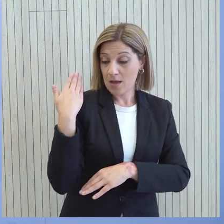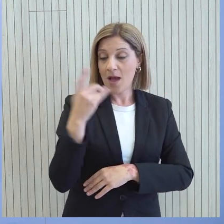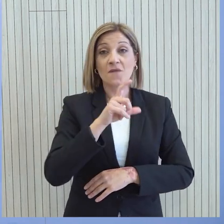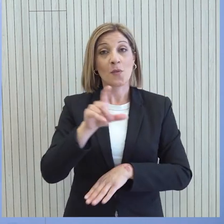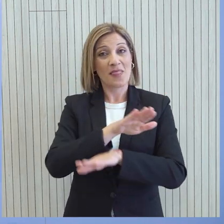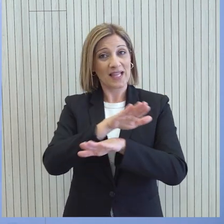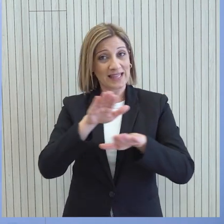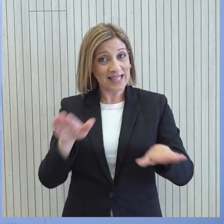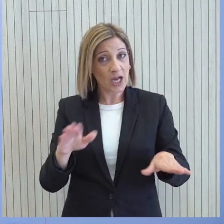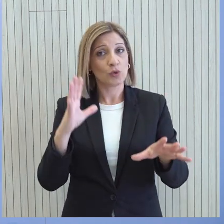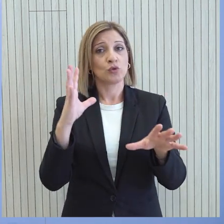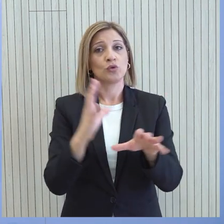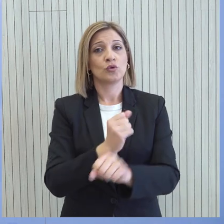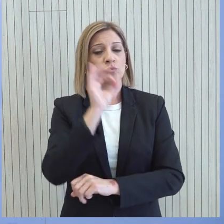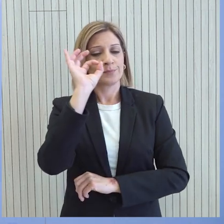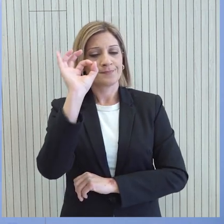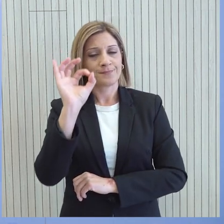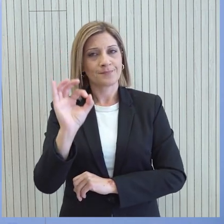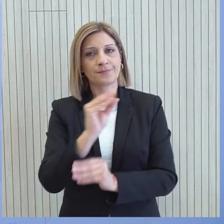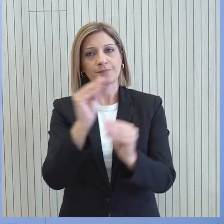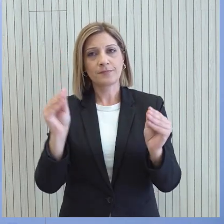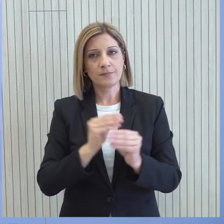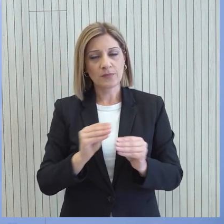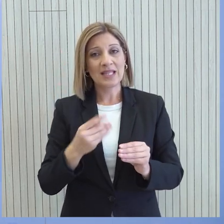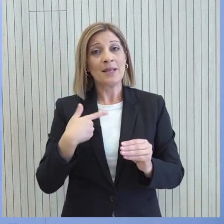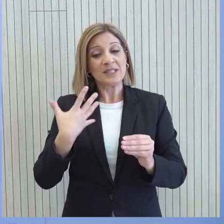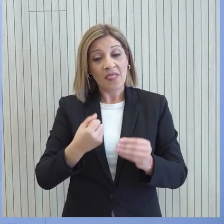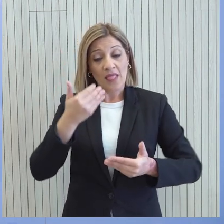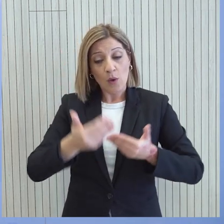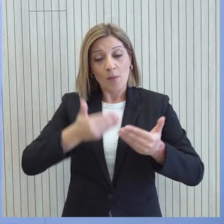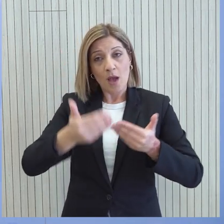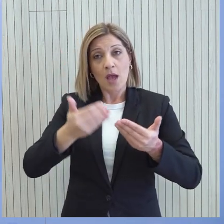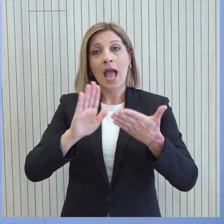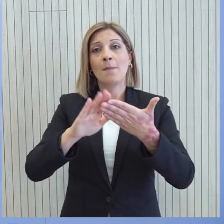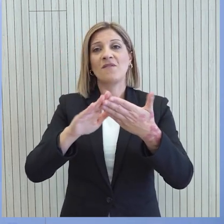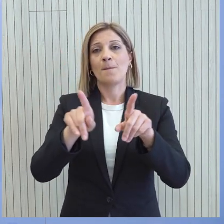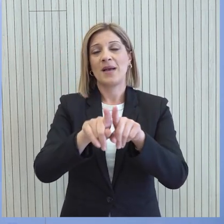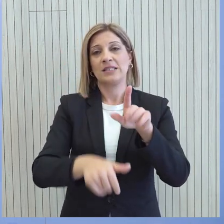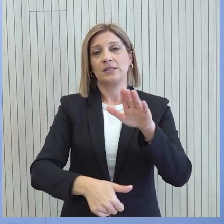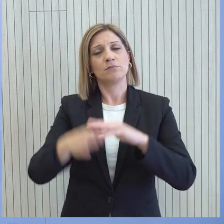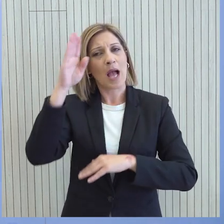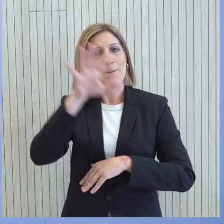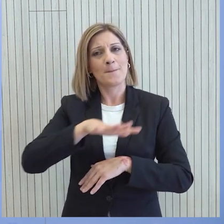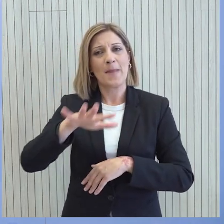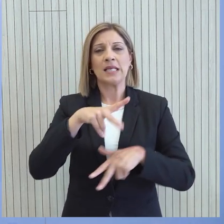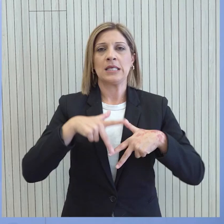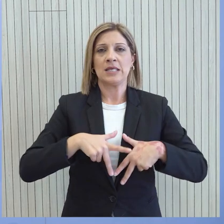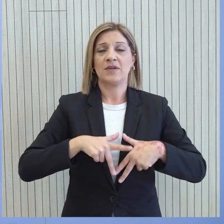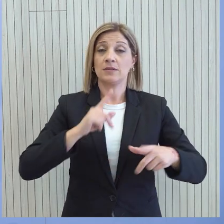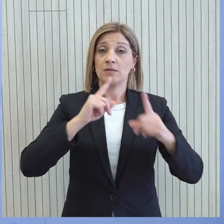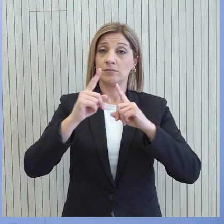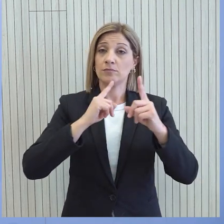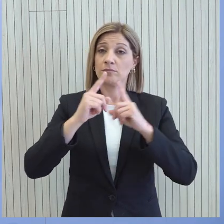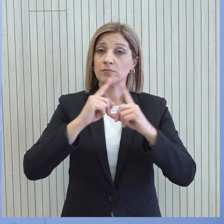εβδομάδα με πολύ συγκεκριμένα από τα αποτελέσματα και αυτοί οι γύροι θα συνεχίσουν και μέσω αυτού του στρατηγικού διάλογου σε μια σειρά